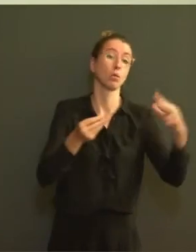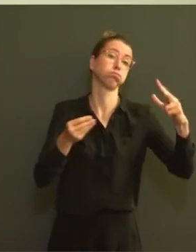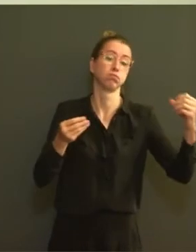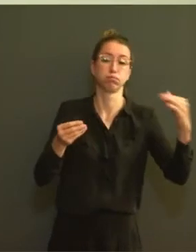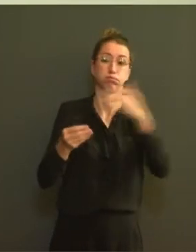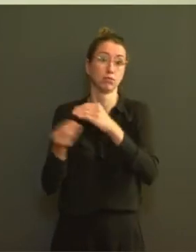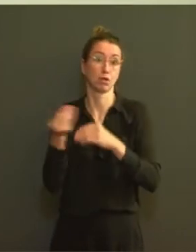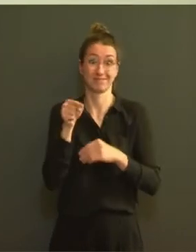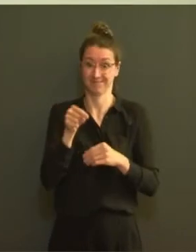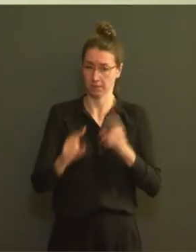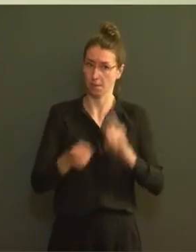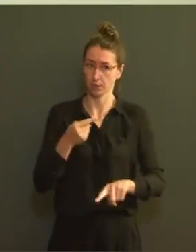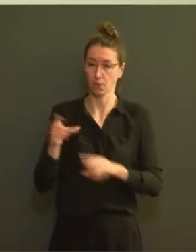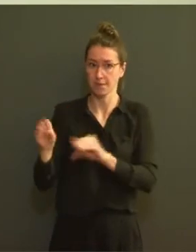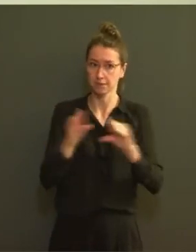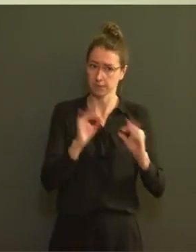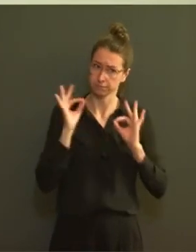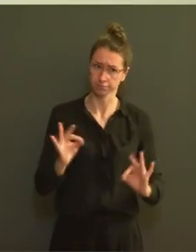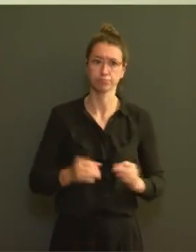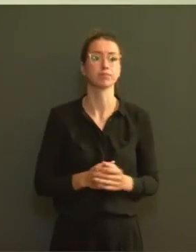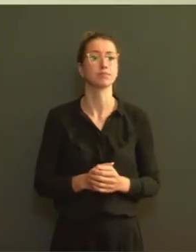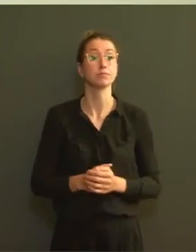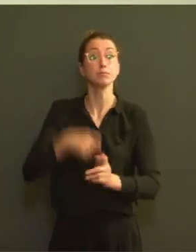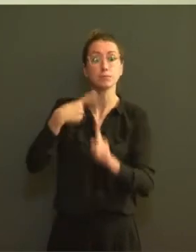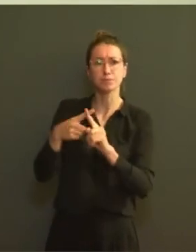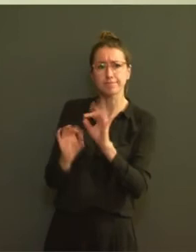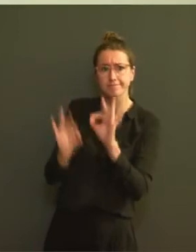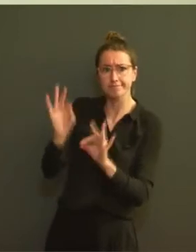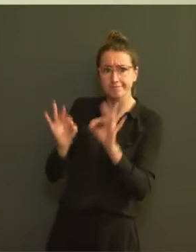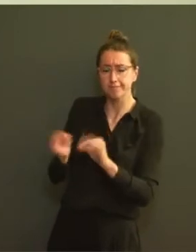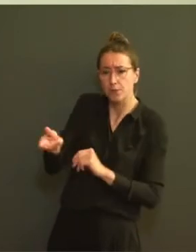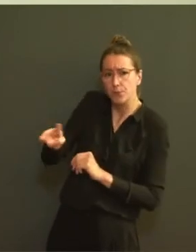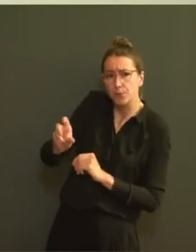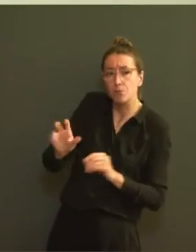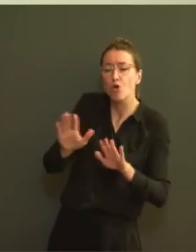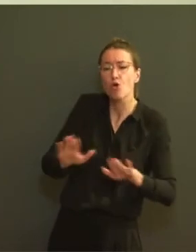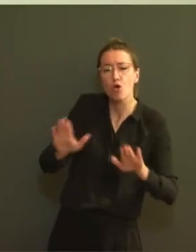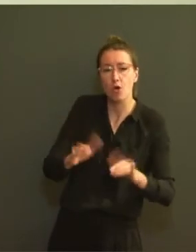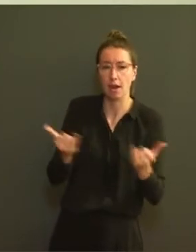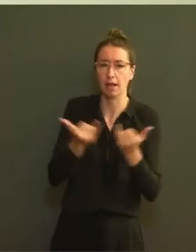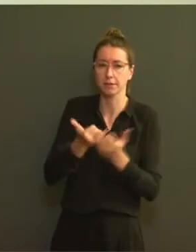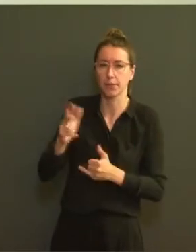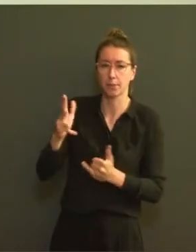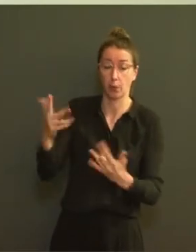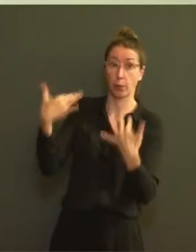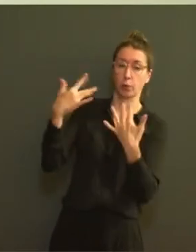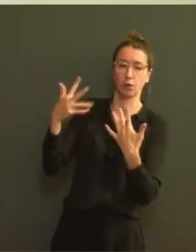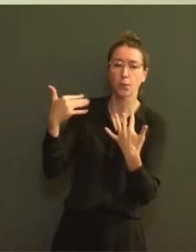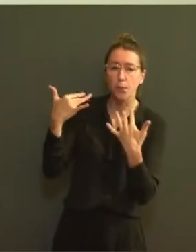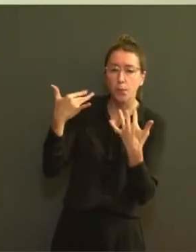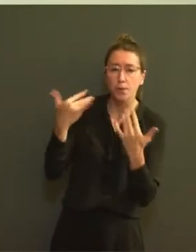ventilateur sur un réglage plus bas et orientez-le plutôt vers le mur ou dans un coin, et non pas vers les personnes directement.